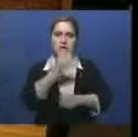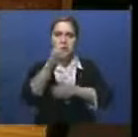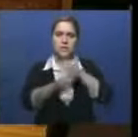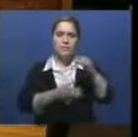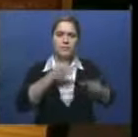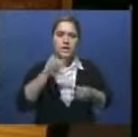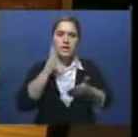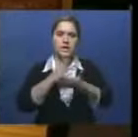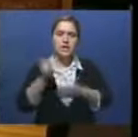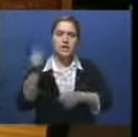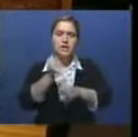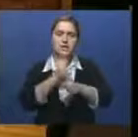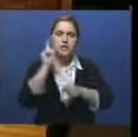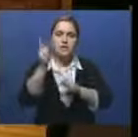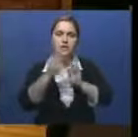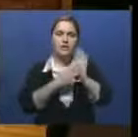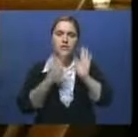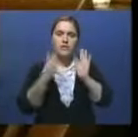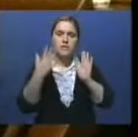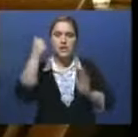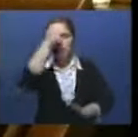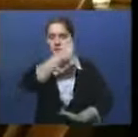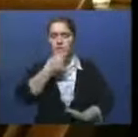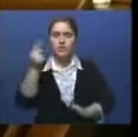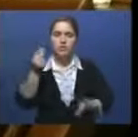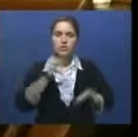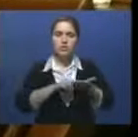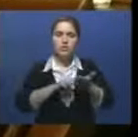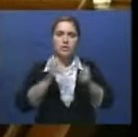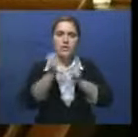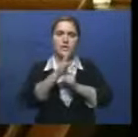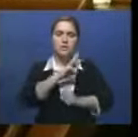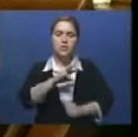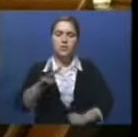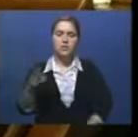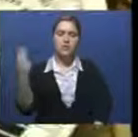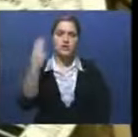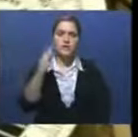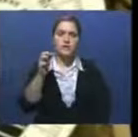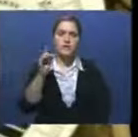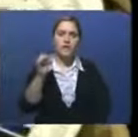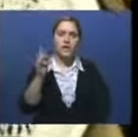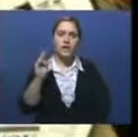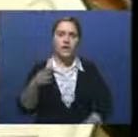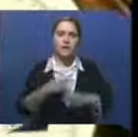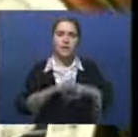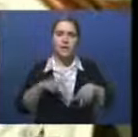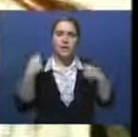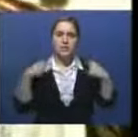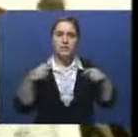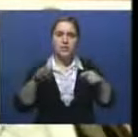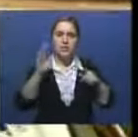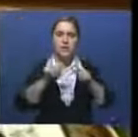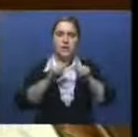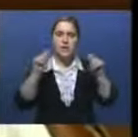Complication, созданный в 1925 году. Оценивают их в 15 миллионов швейцарских франков. Продажа